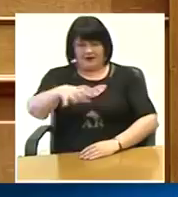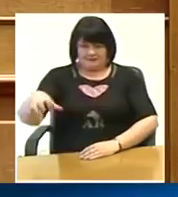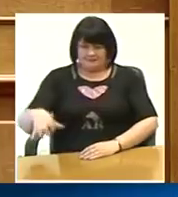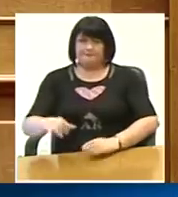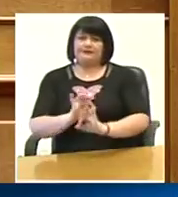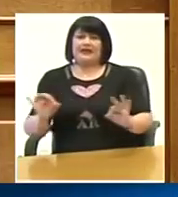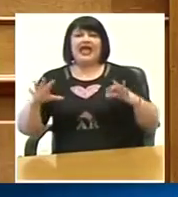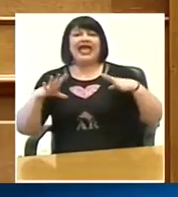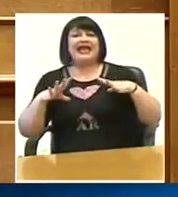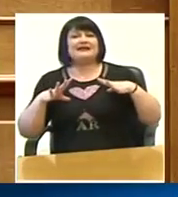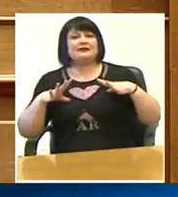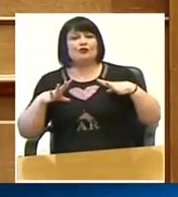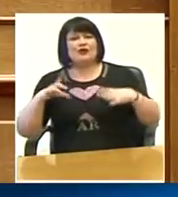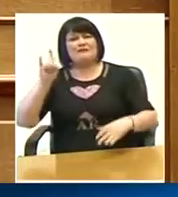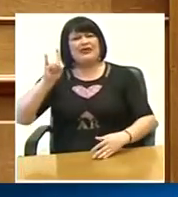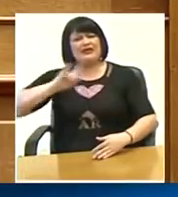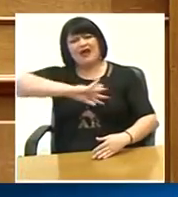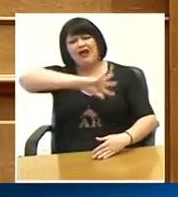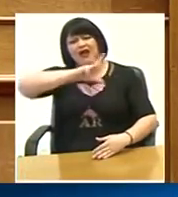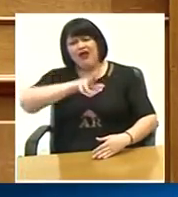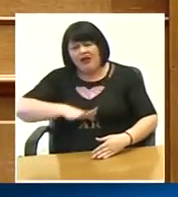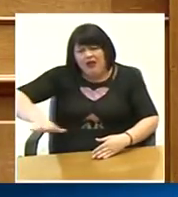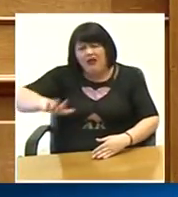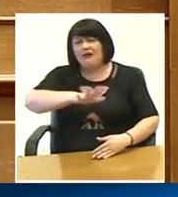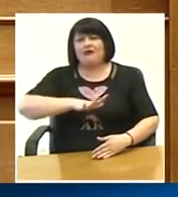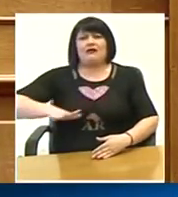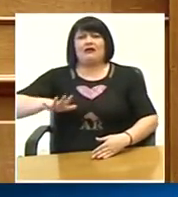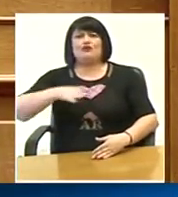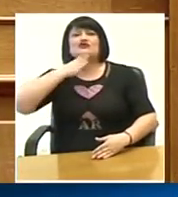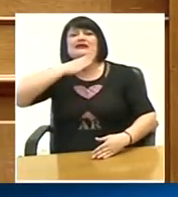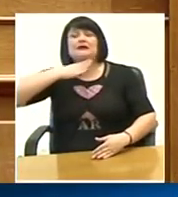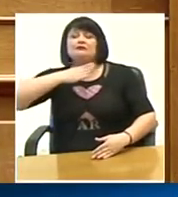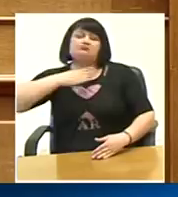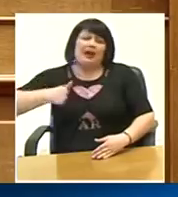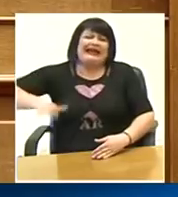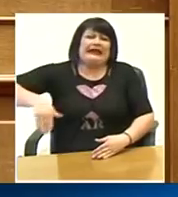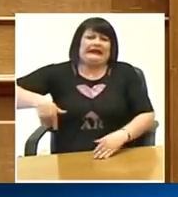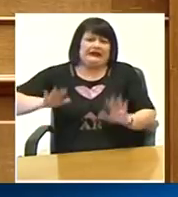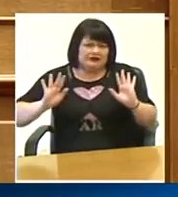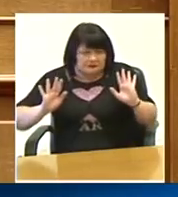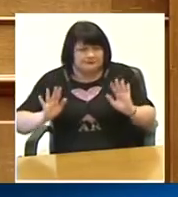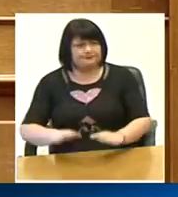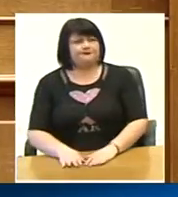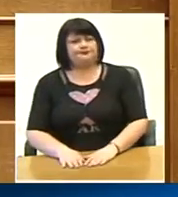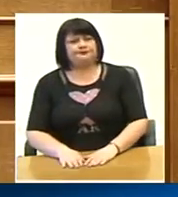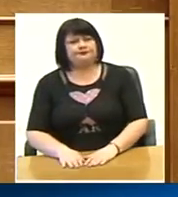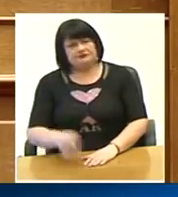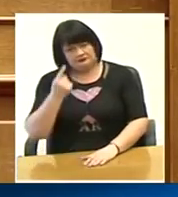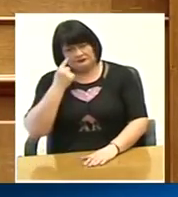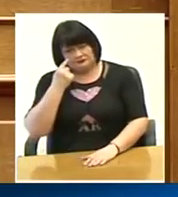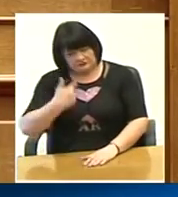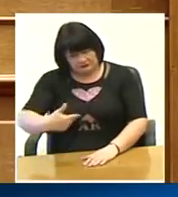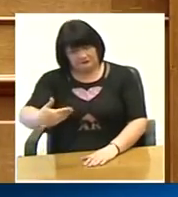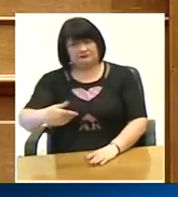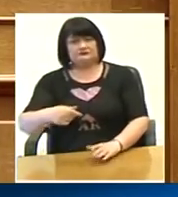Ιμαθία μέχρι την Σητεία που θα αγοράζονται αυτοί οι